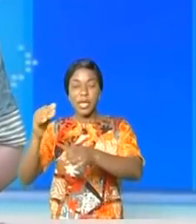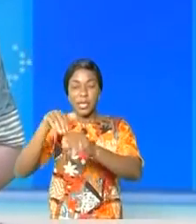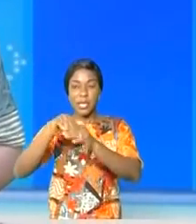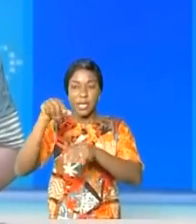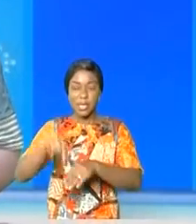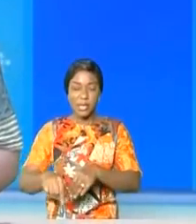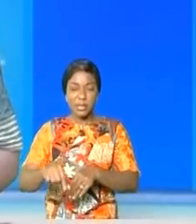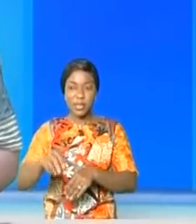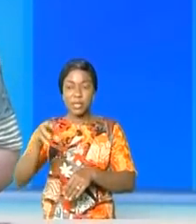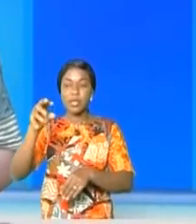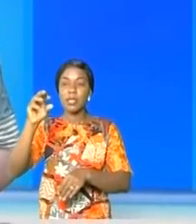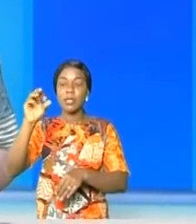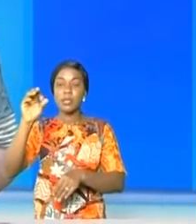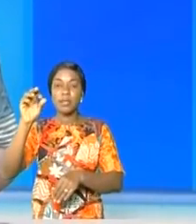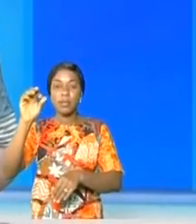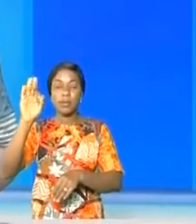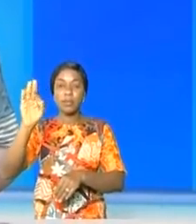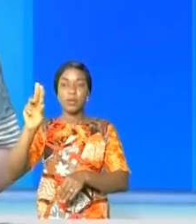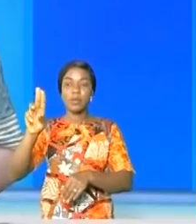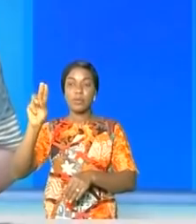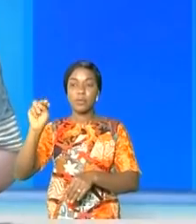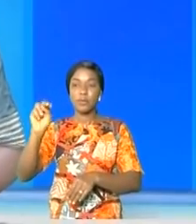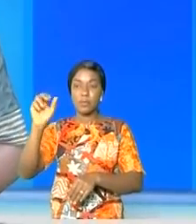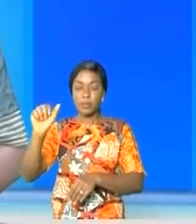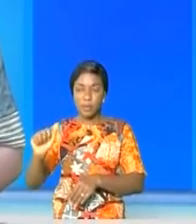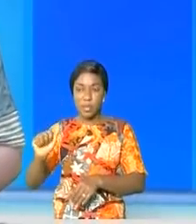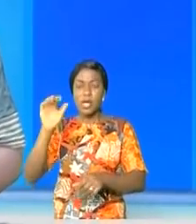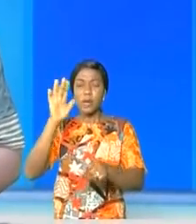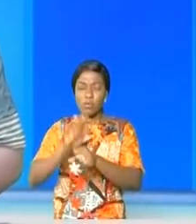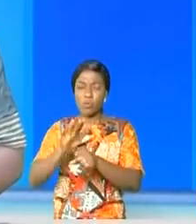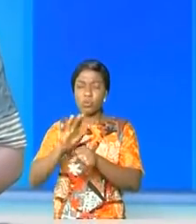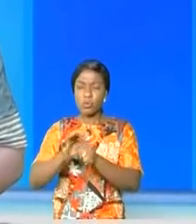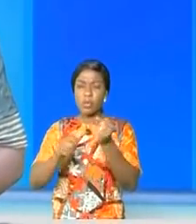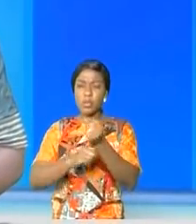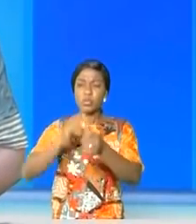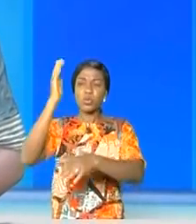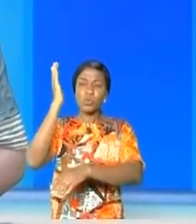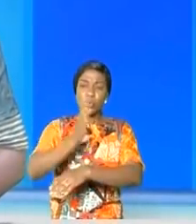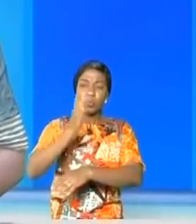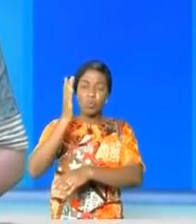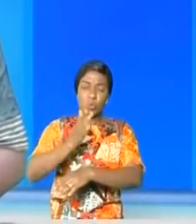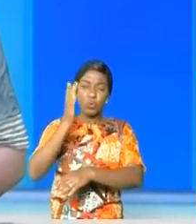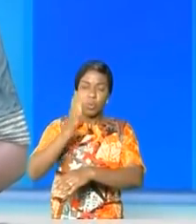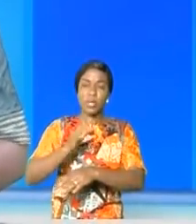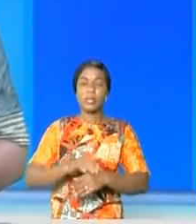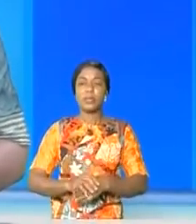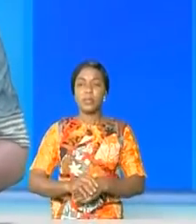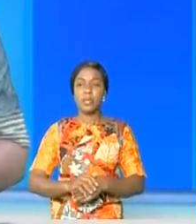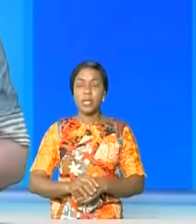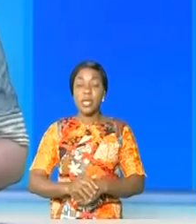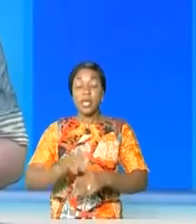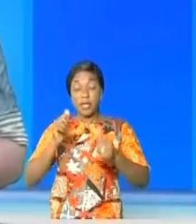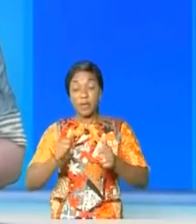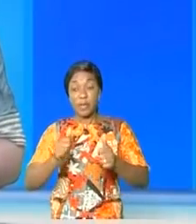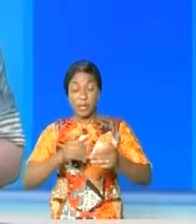Founa, dans la commune de Baroubou, plusieurs jeunes gens déléquants, communement appelés Koulouna, habitant le